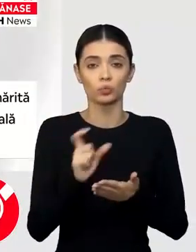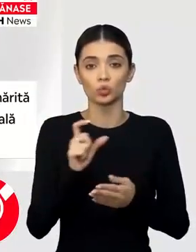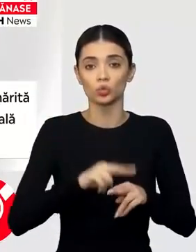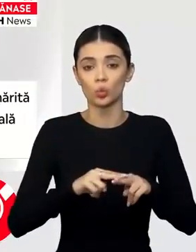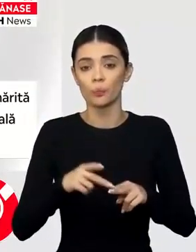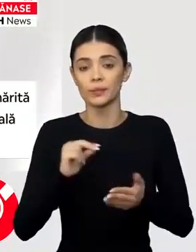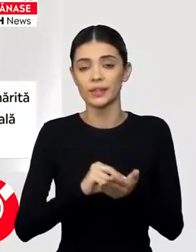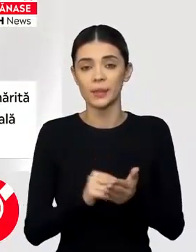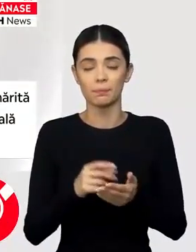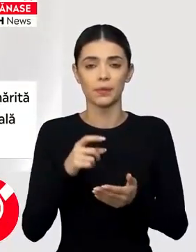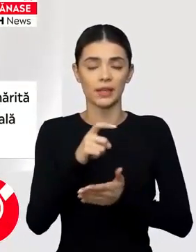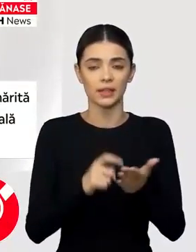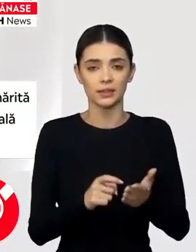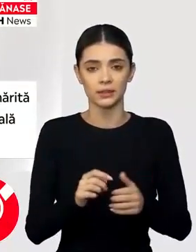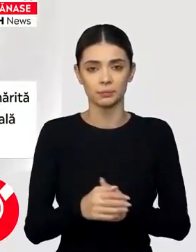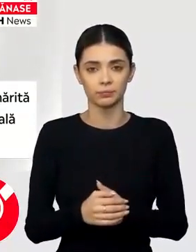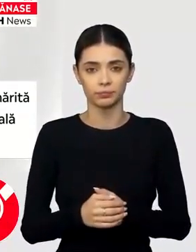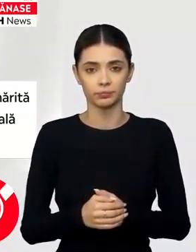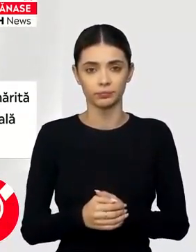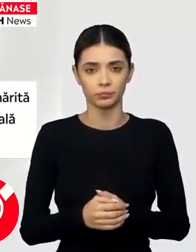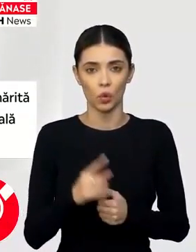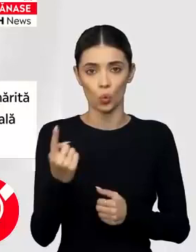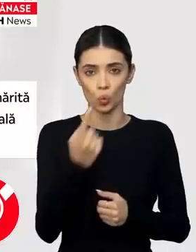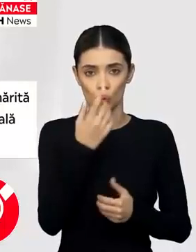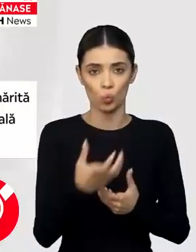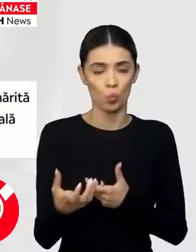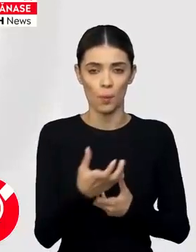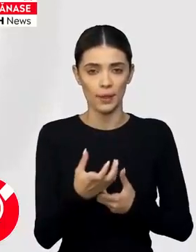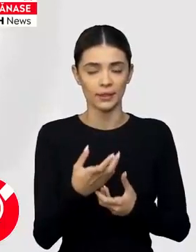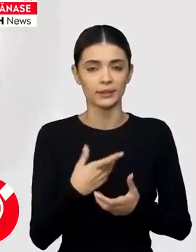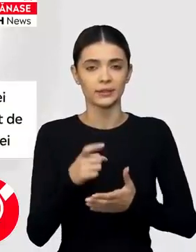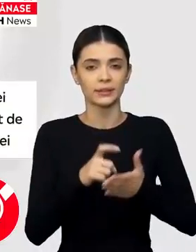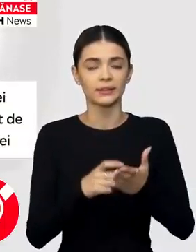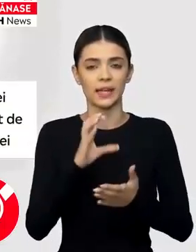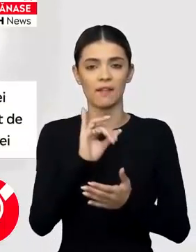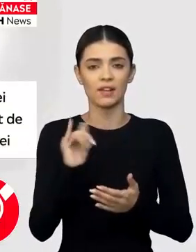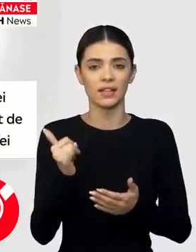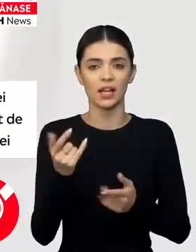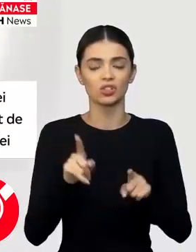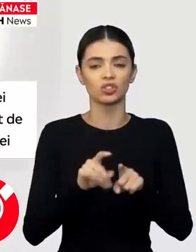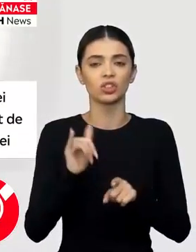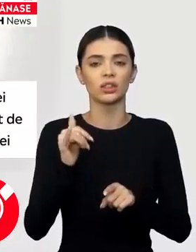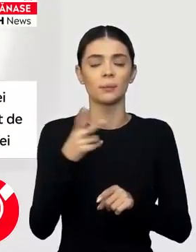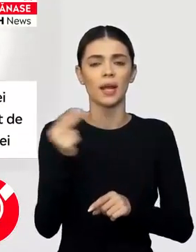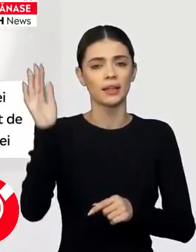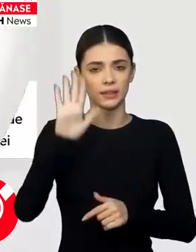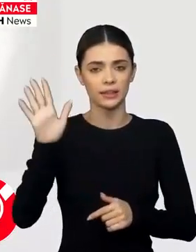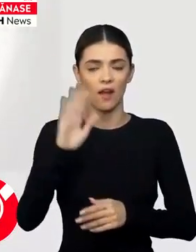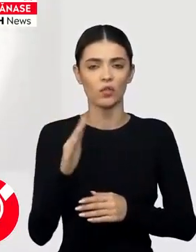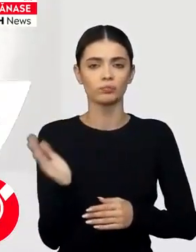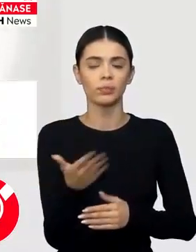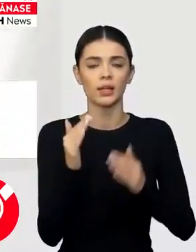de starea pacienților? Da, unul dintre pompierei răniți la Crevedia și tratați în străinătate a fost